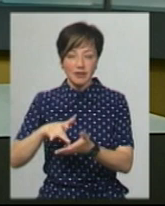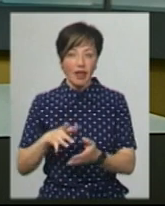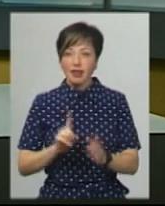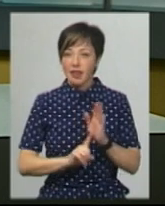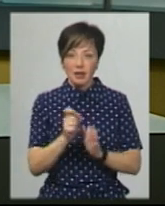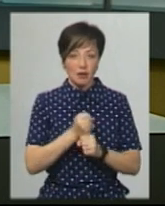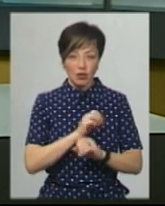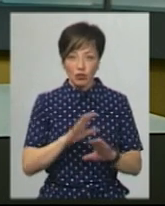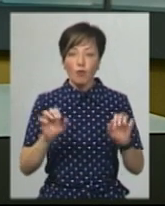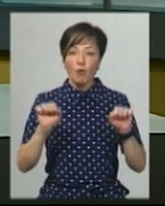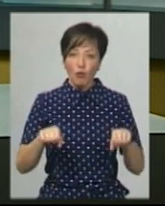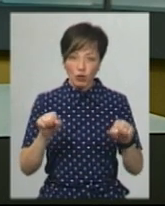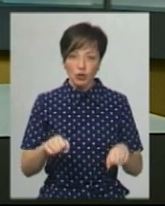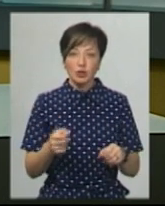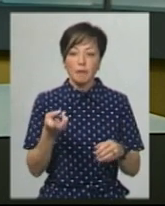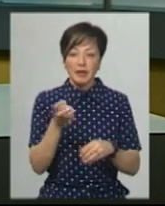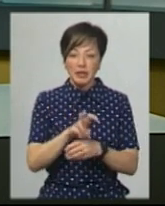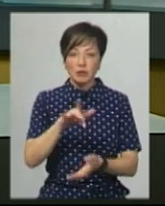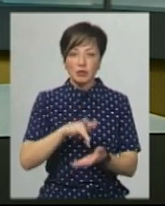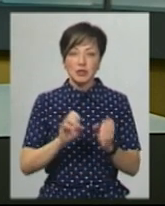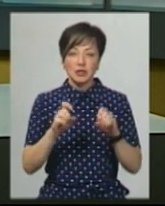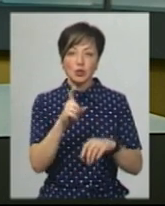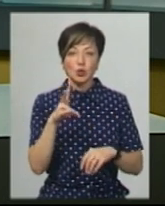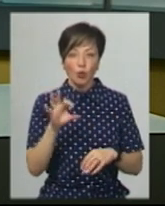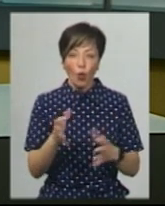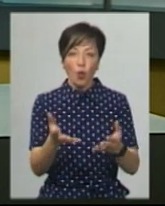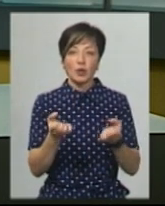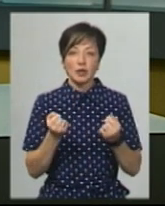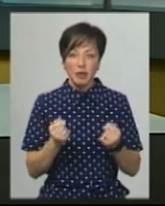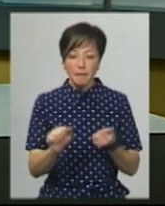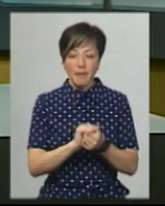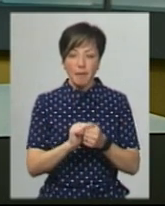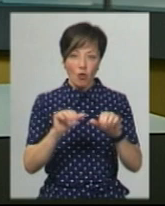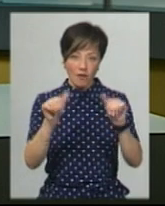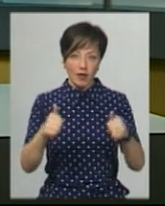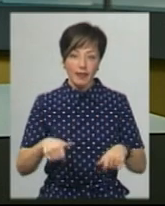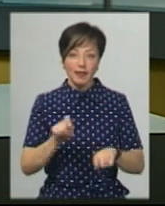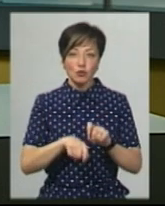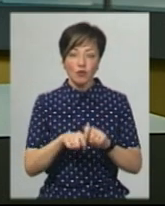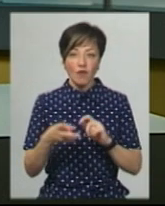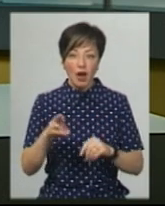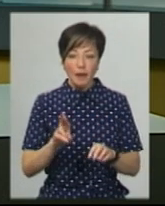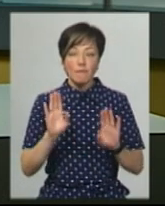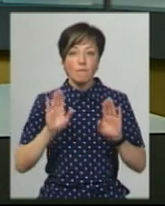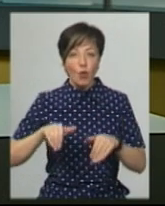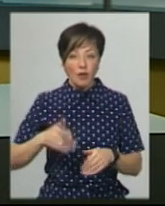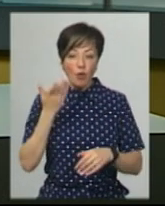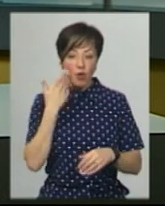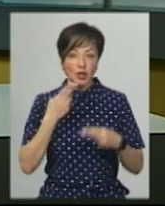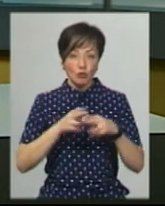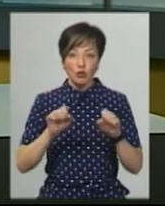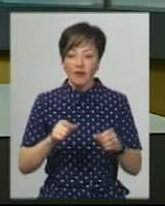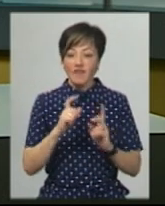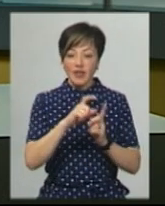запрацювали, ще є можливість прийти на пункти для здачі ЗНО і отримати паперовий варіант тестування. Потім при технічній можливості